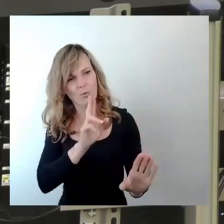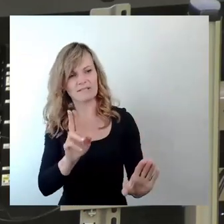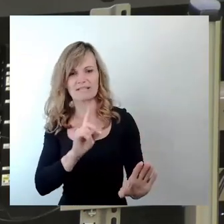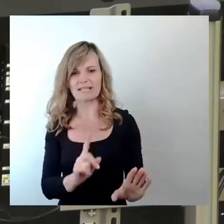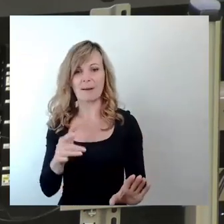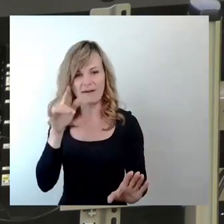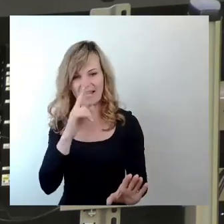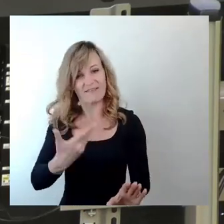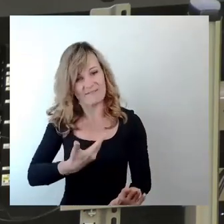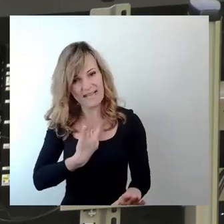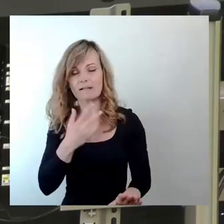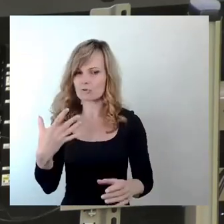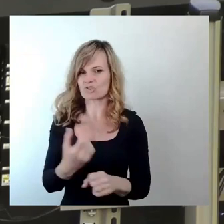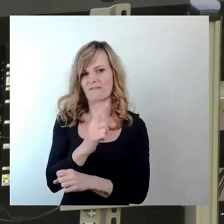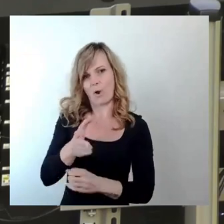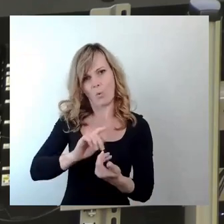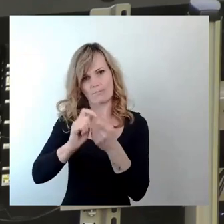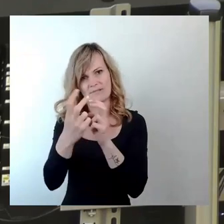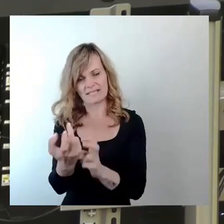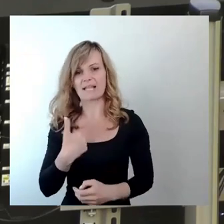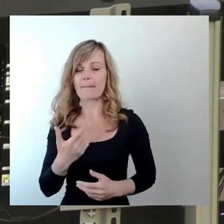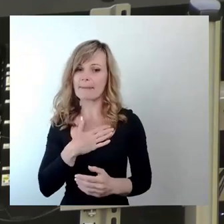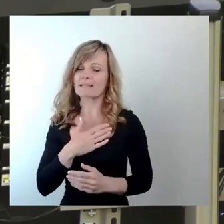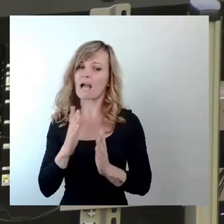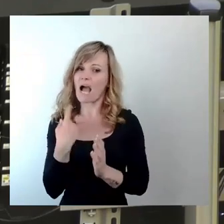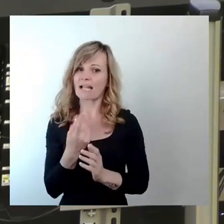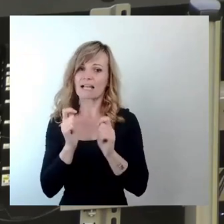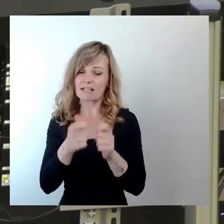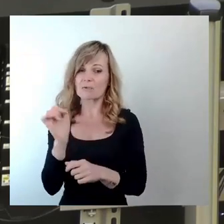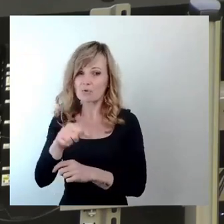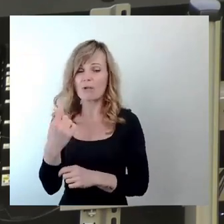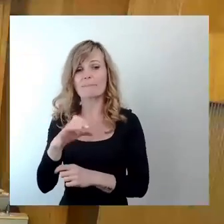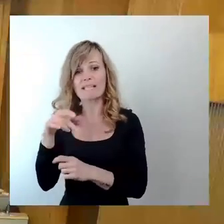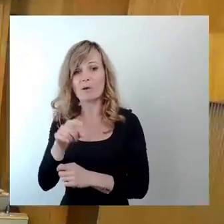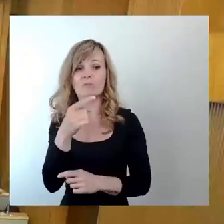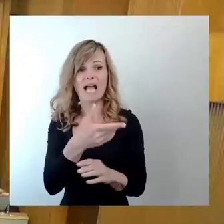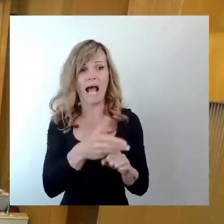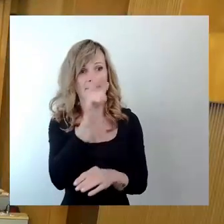Ich bitte Sie heute, unserem Antrag zuzustimmen und der der CDU und den von Ihnen abzulehnen.